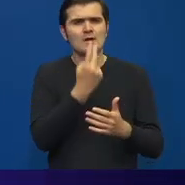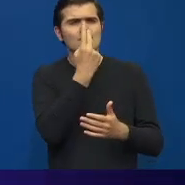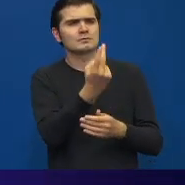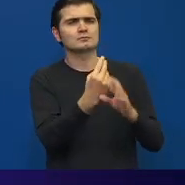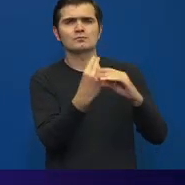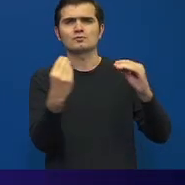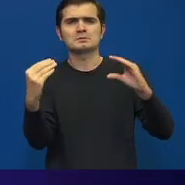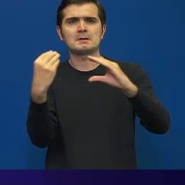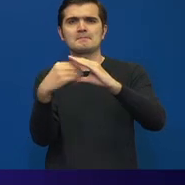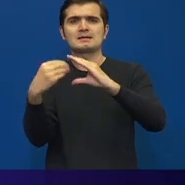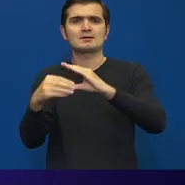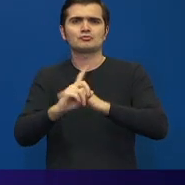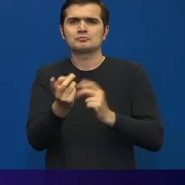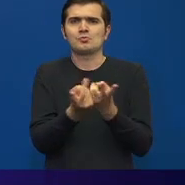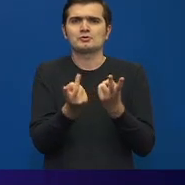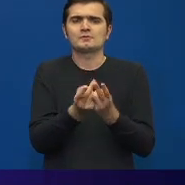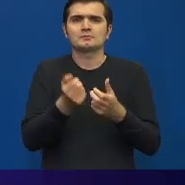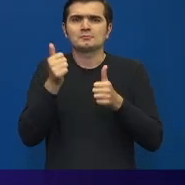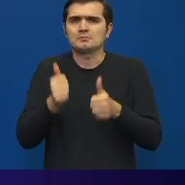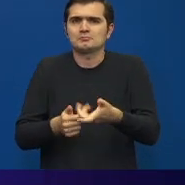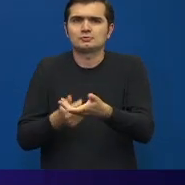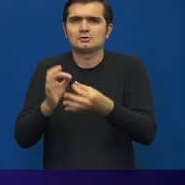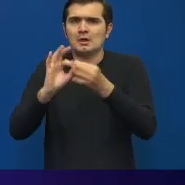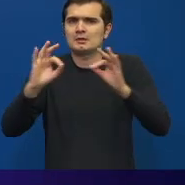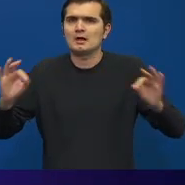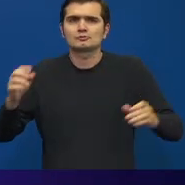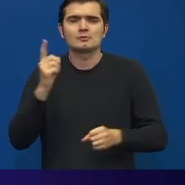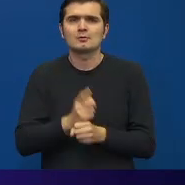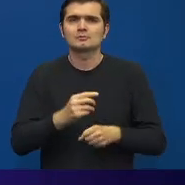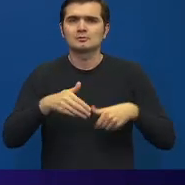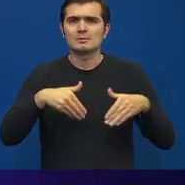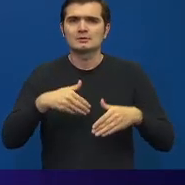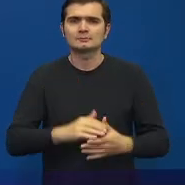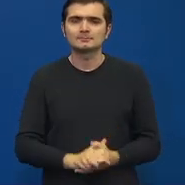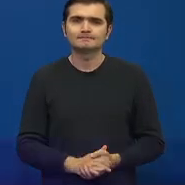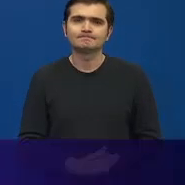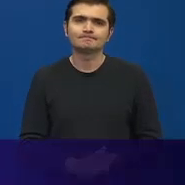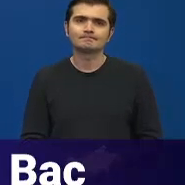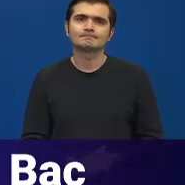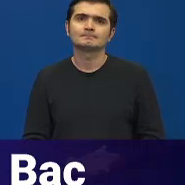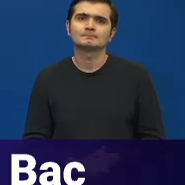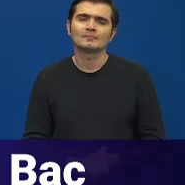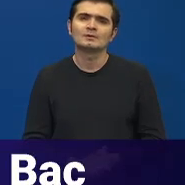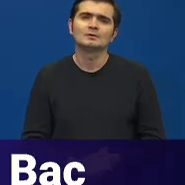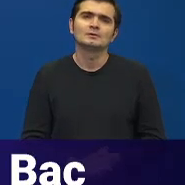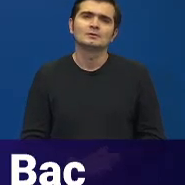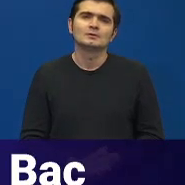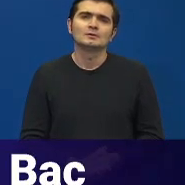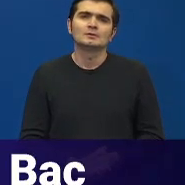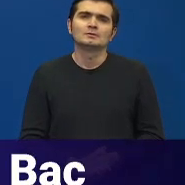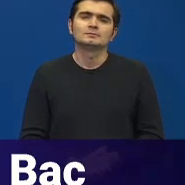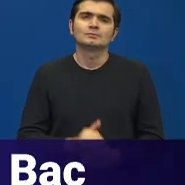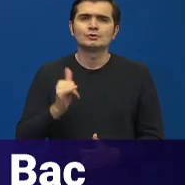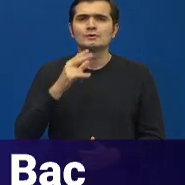multe mesaje care nu coincid cu realitatea textului Ordinului de Ministru. De asemenea, vorbim despre